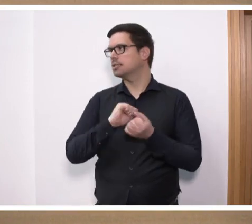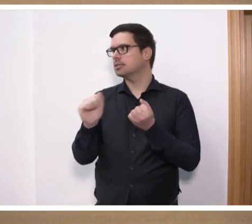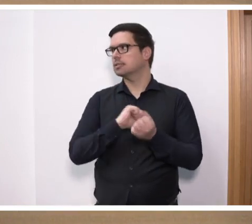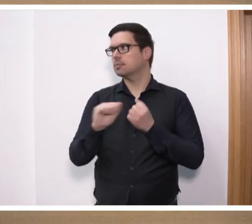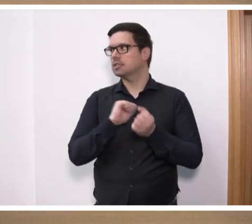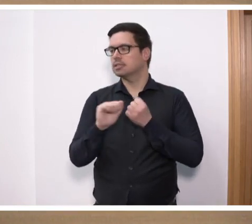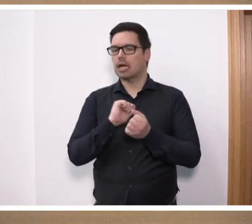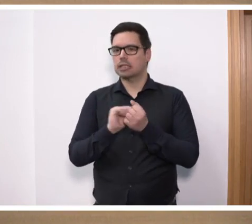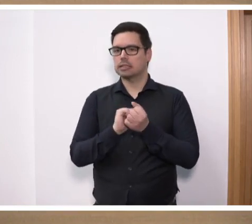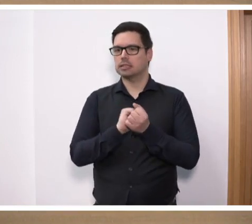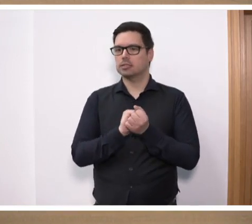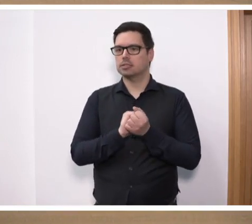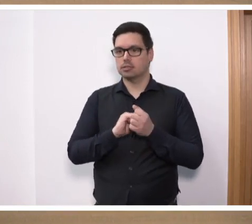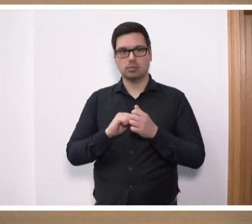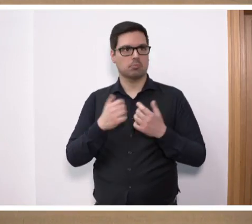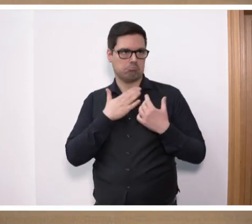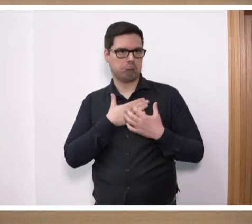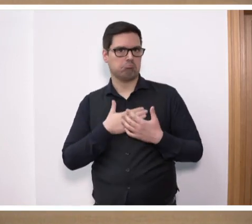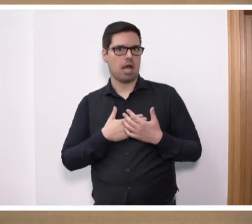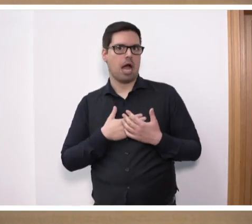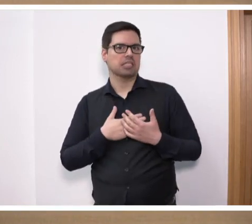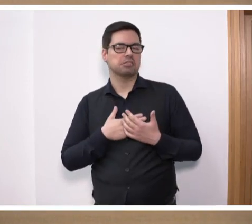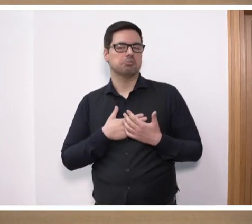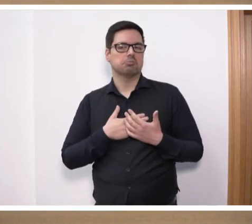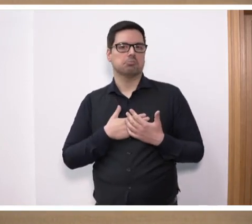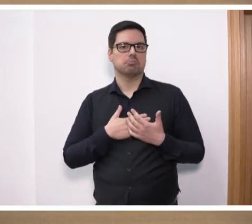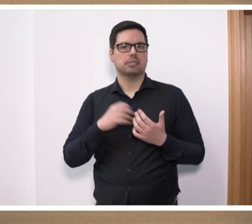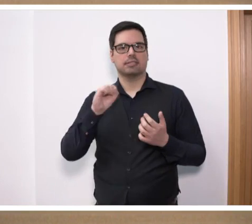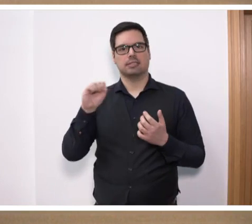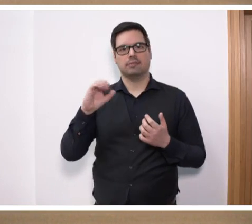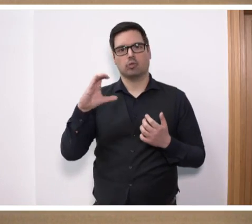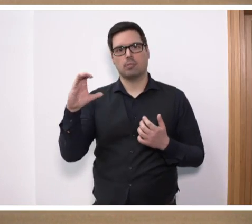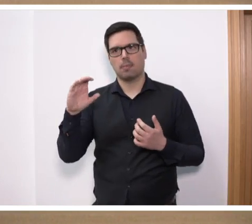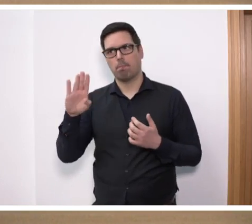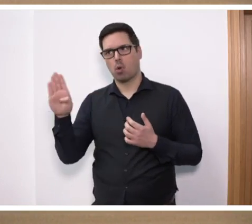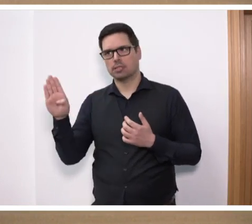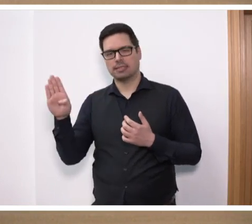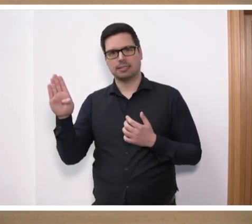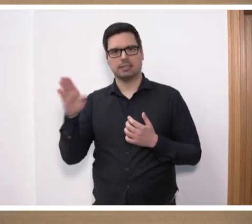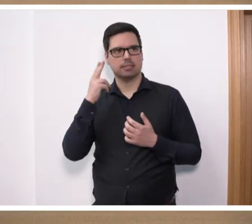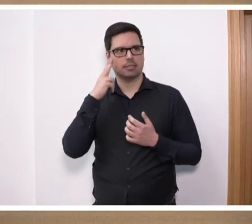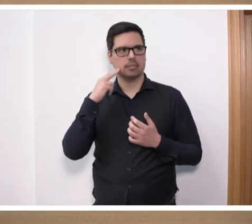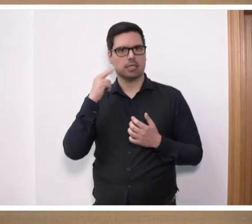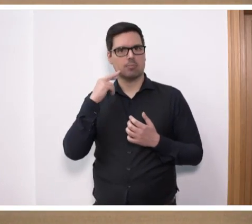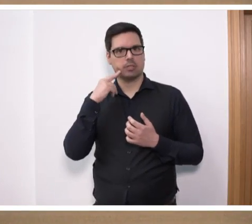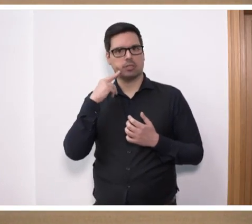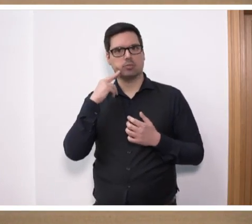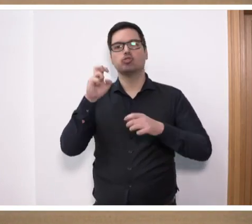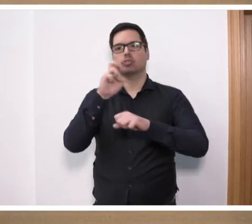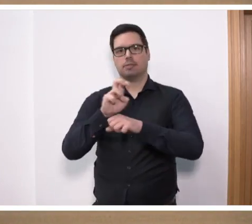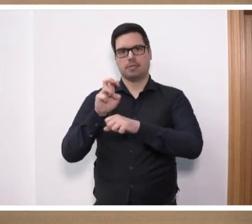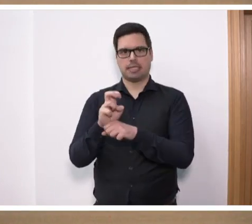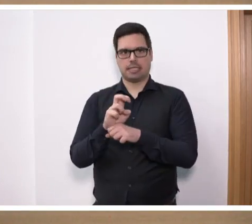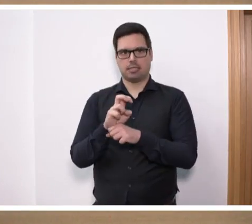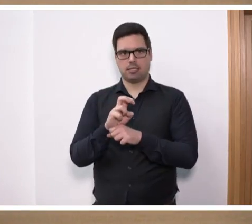wirklich besonders gefallen, das muss ich sagen, Stephen Comey-Borzi heißt er und er hat stellvertretend für das